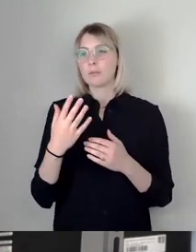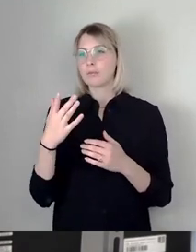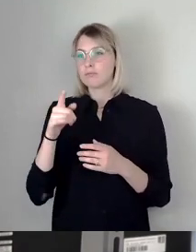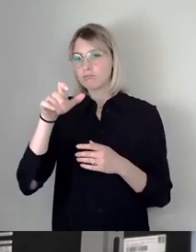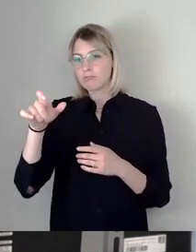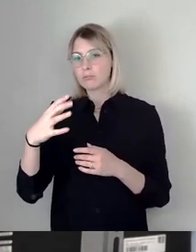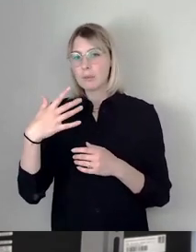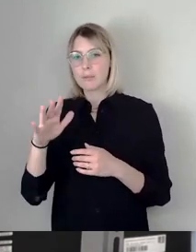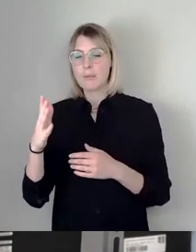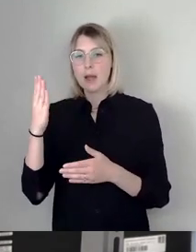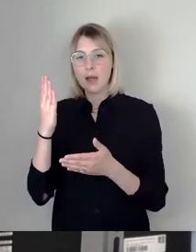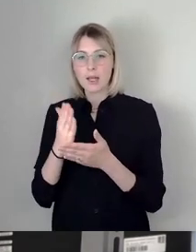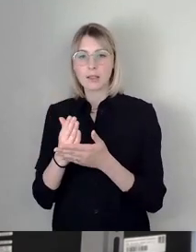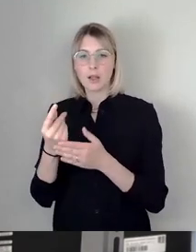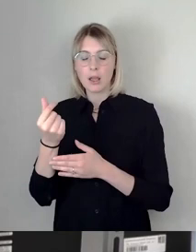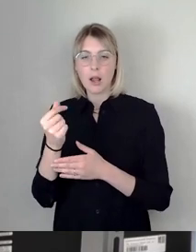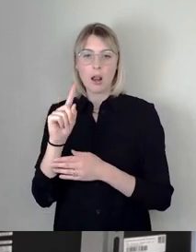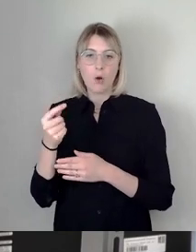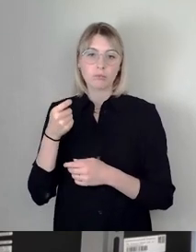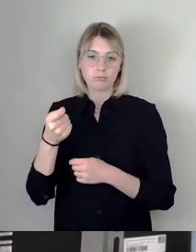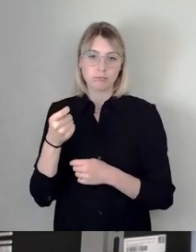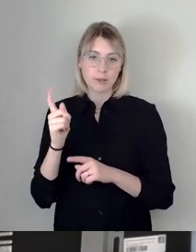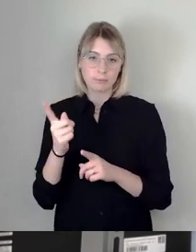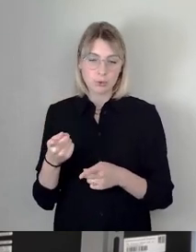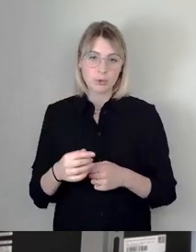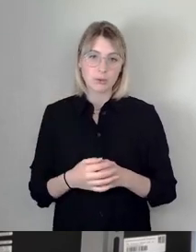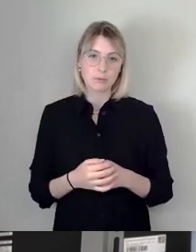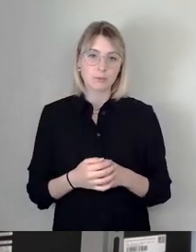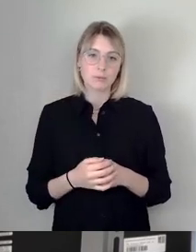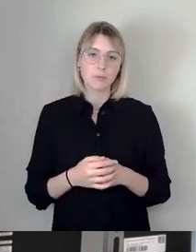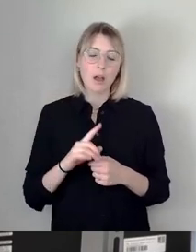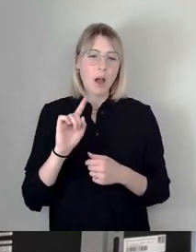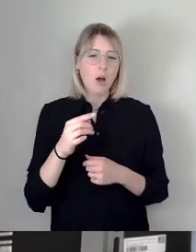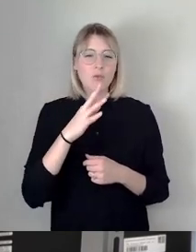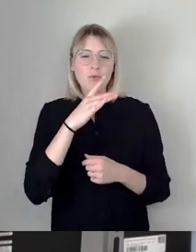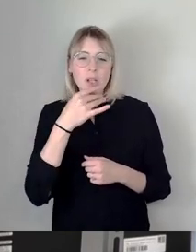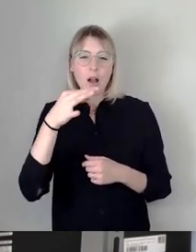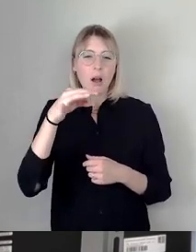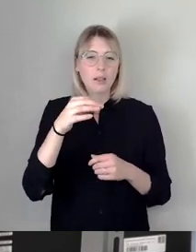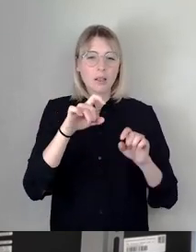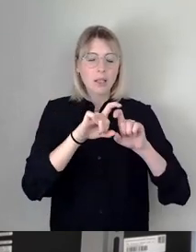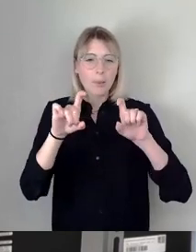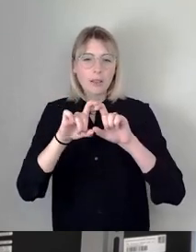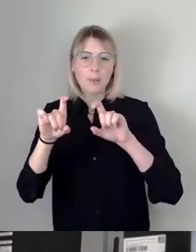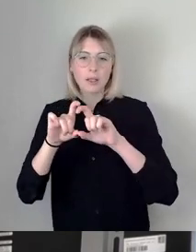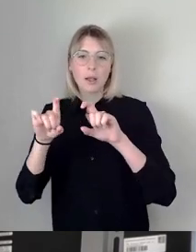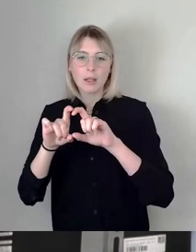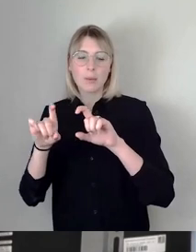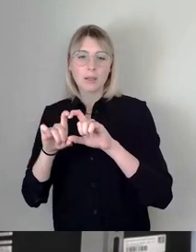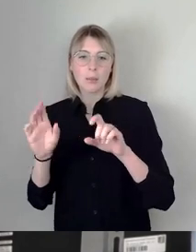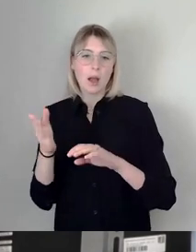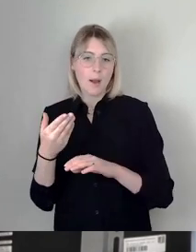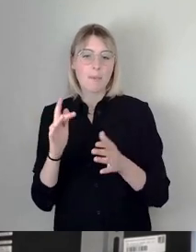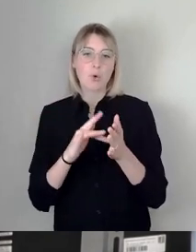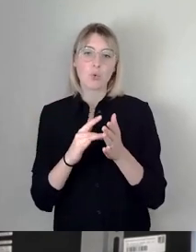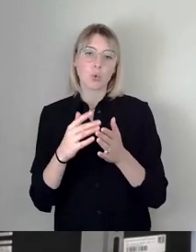muss es finanziert werden. Für die zahlreichen Einzelthemen gibt es oftmals durchaus gute Gründe. Auch hier ist